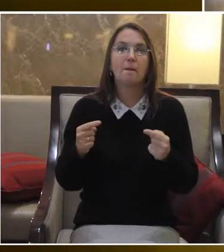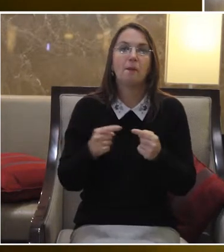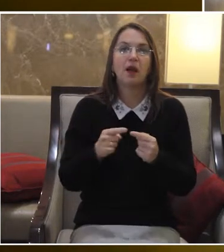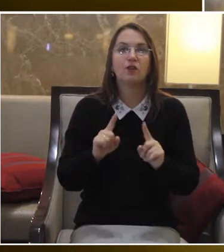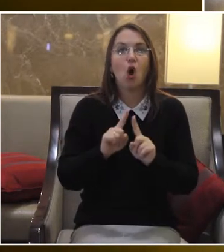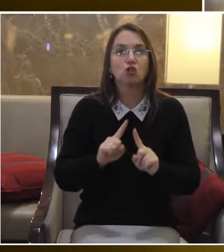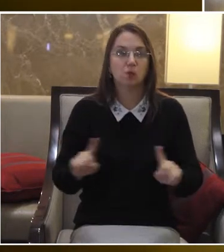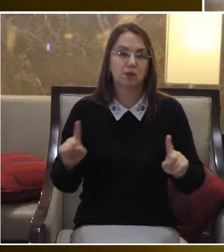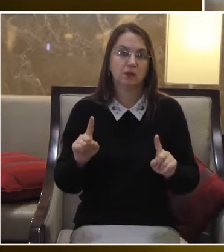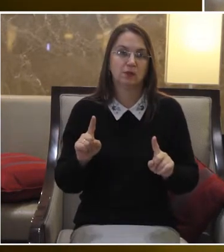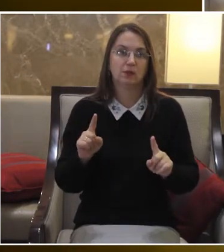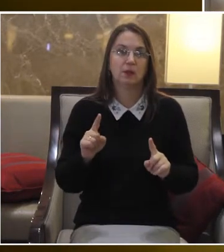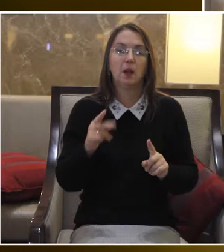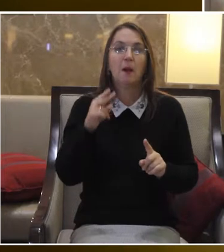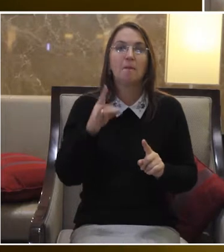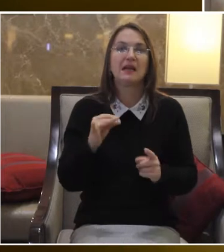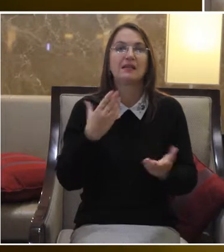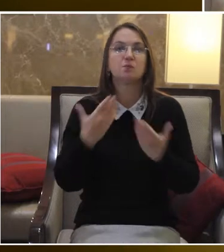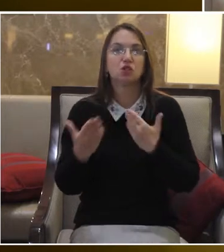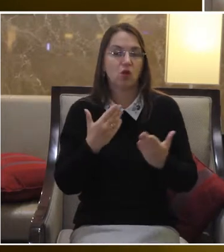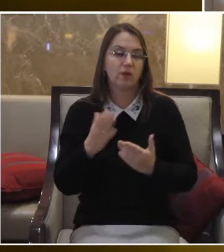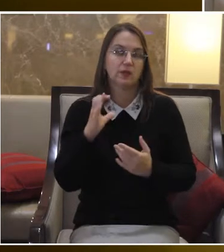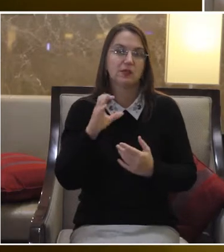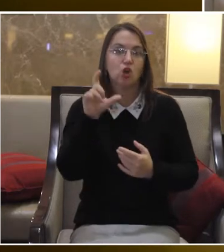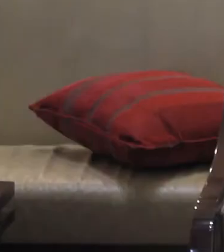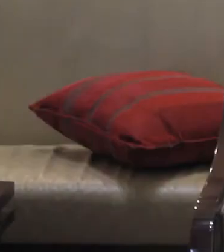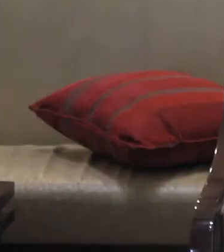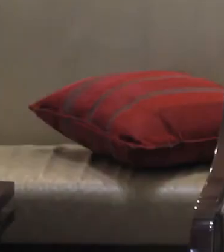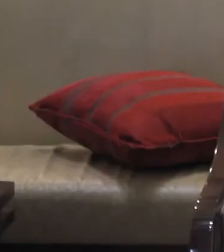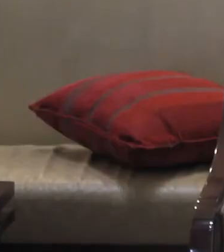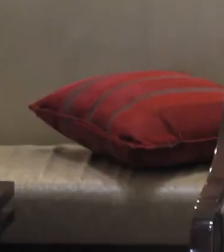спілкуванні з особами з інвалідністю різних нозологій